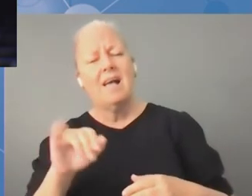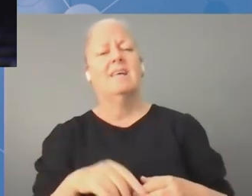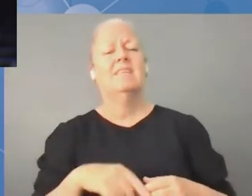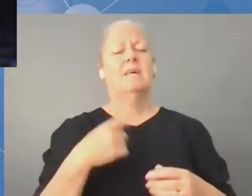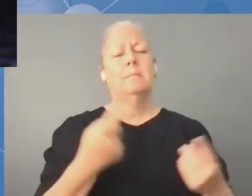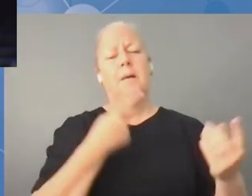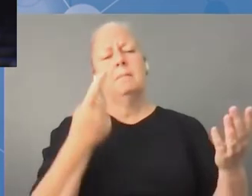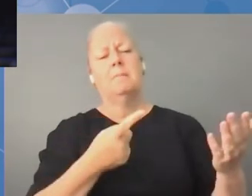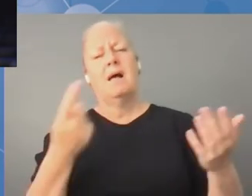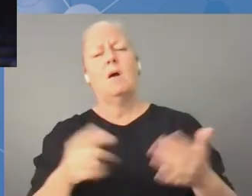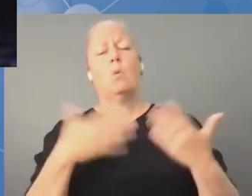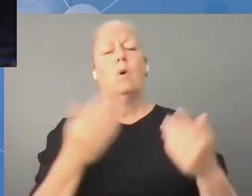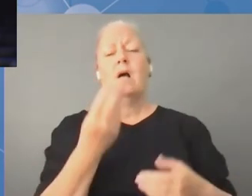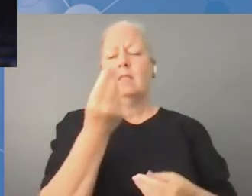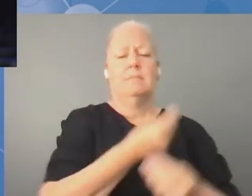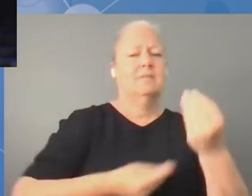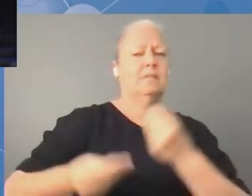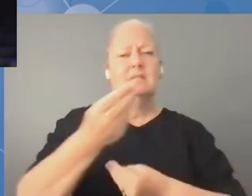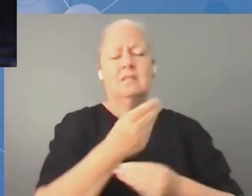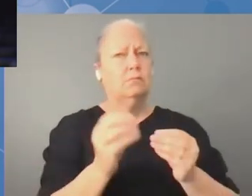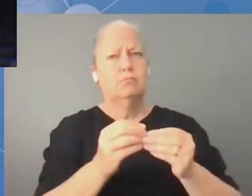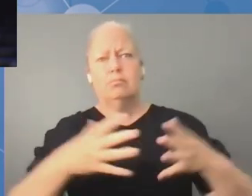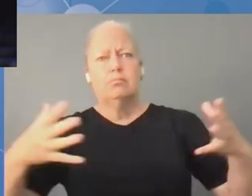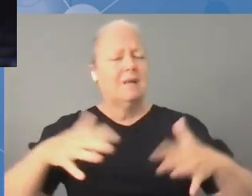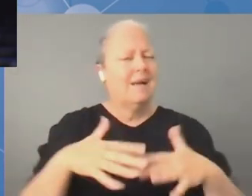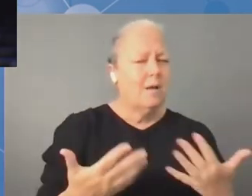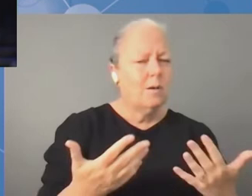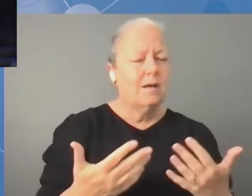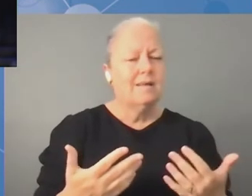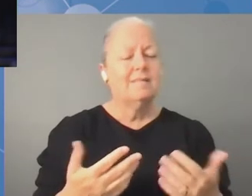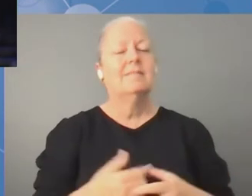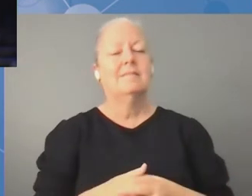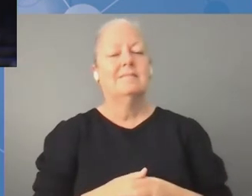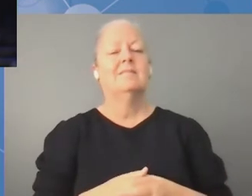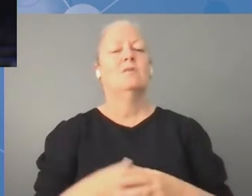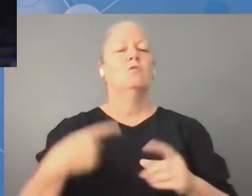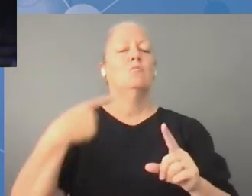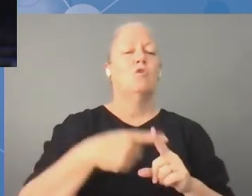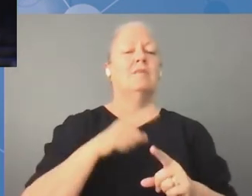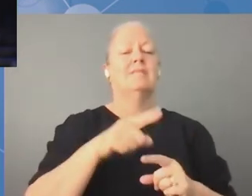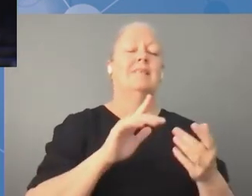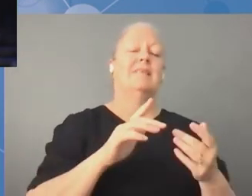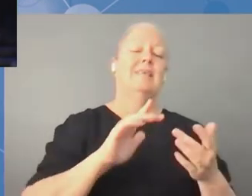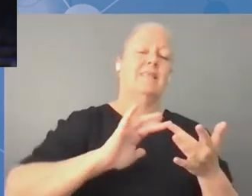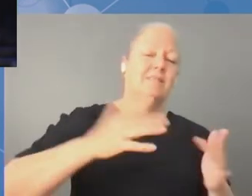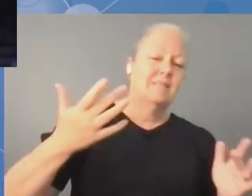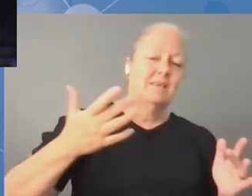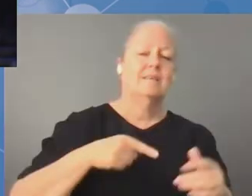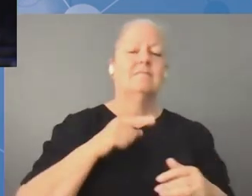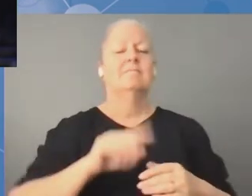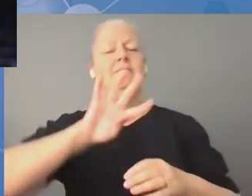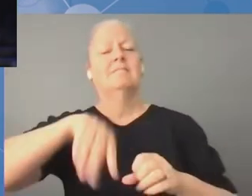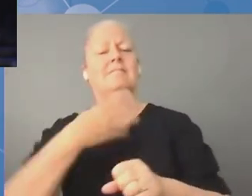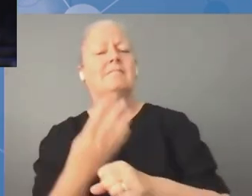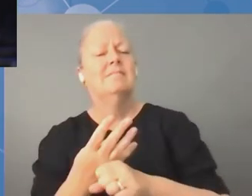o dostęp do internetu, o sztuczną inteligencję, a także cele zrównoważonego rozwoju. A więc w jaki sposób